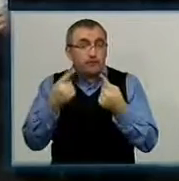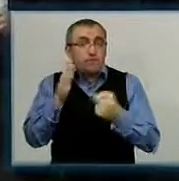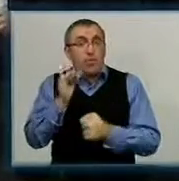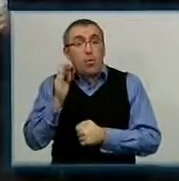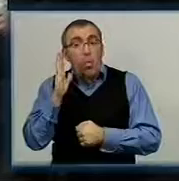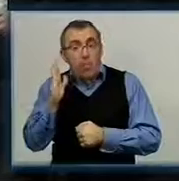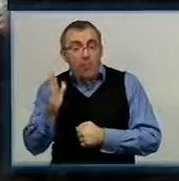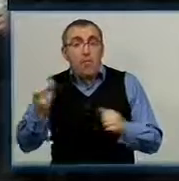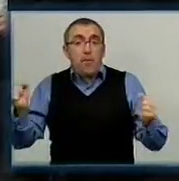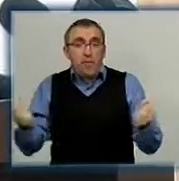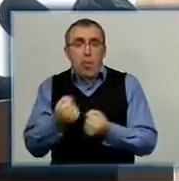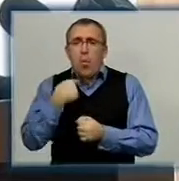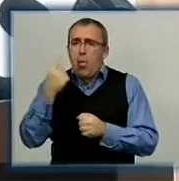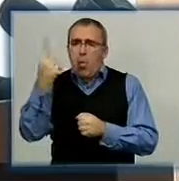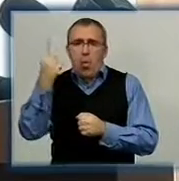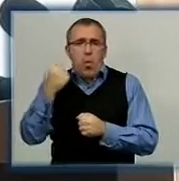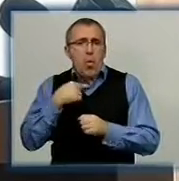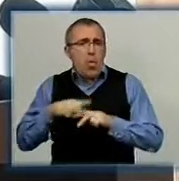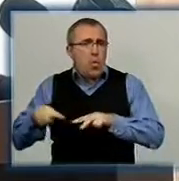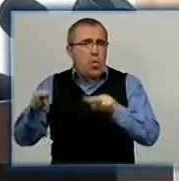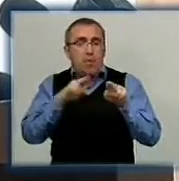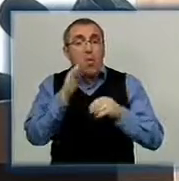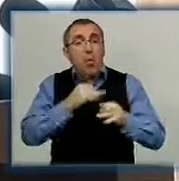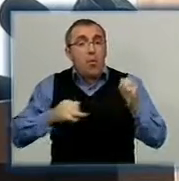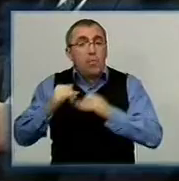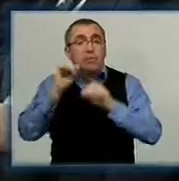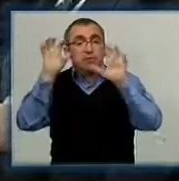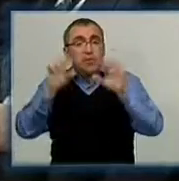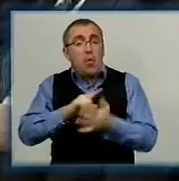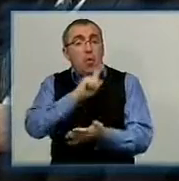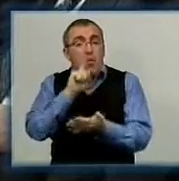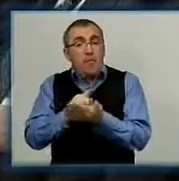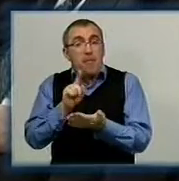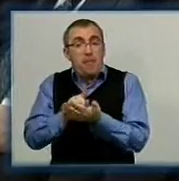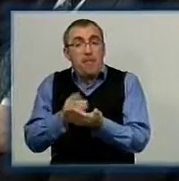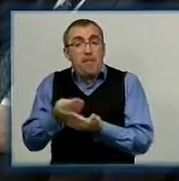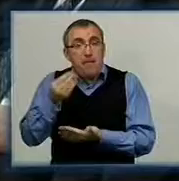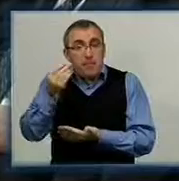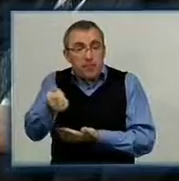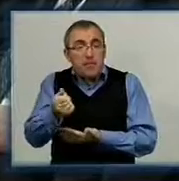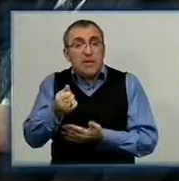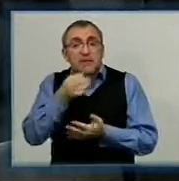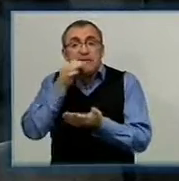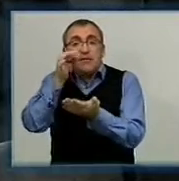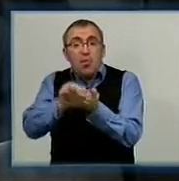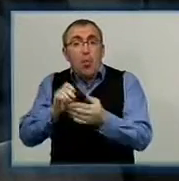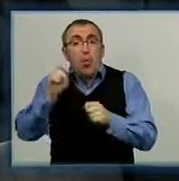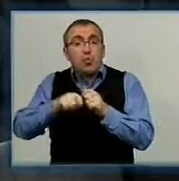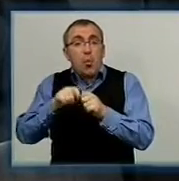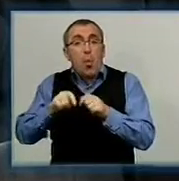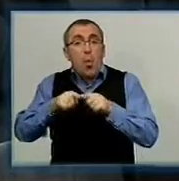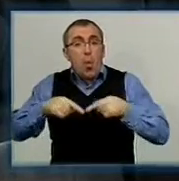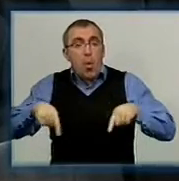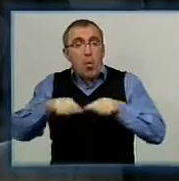Волкова підтримали одноголосно. Потім перейшли до обговорення закону, що зобов'язує платників ПДВ подавати звітність до контролюючого органу